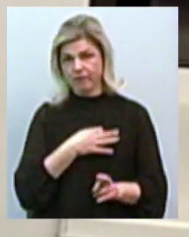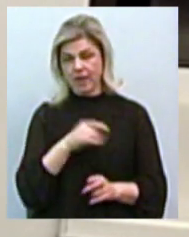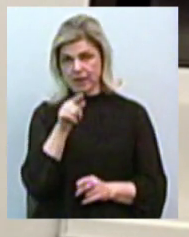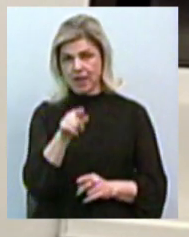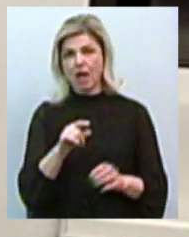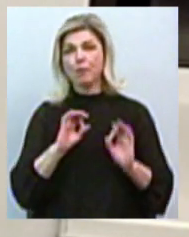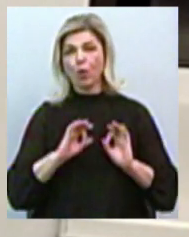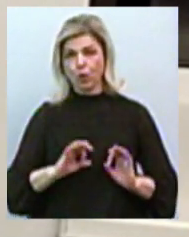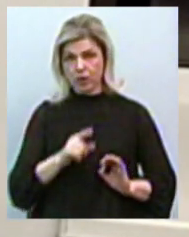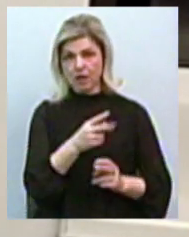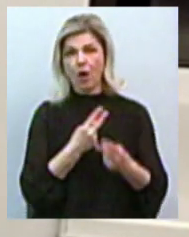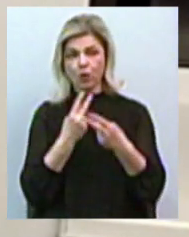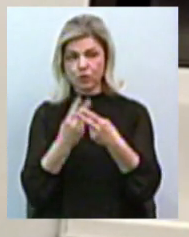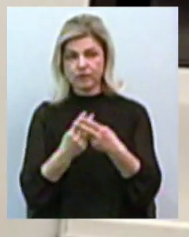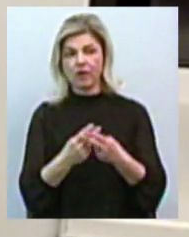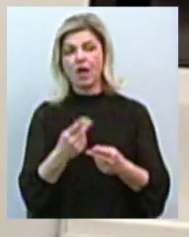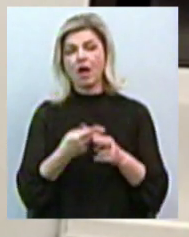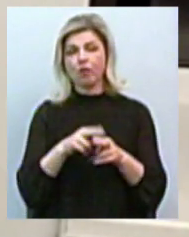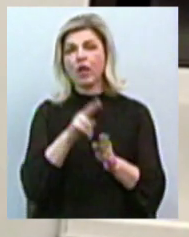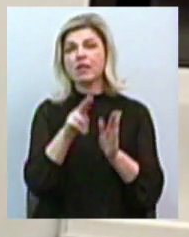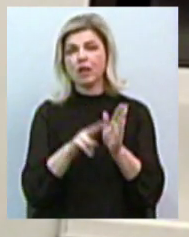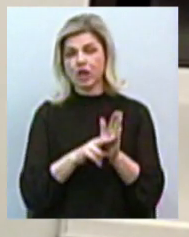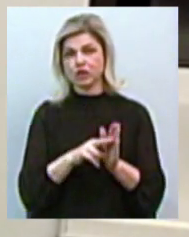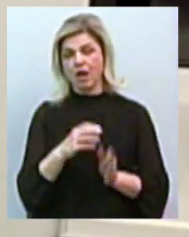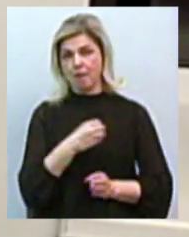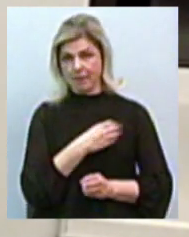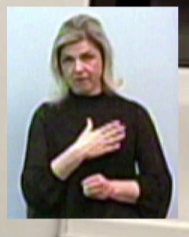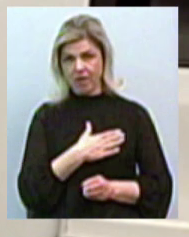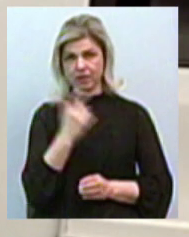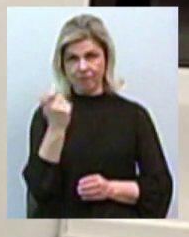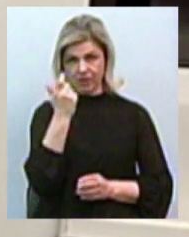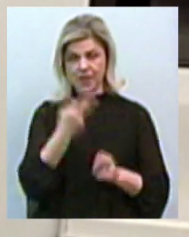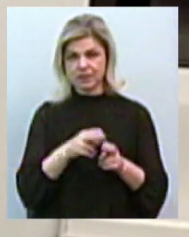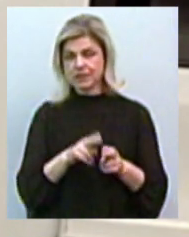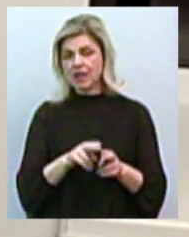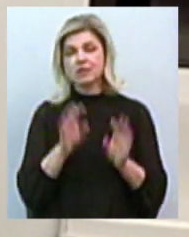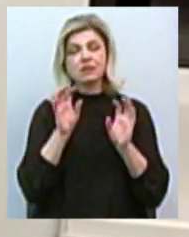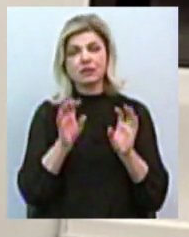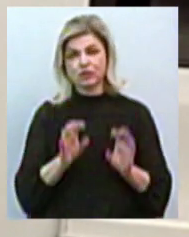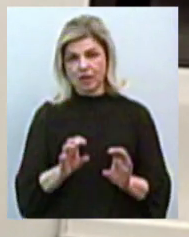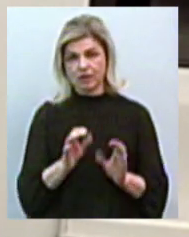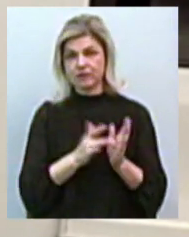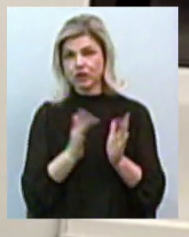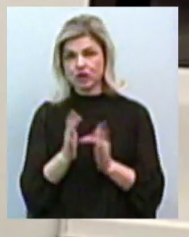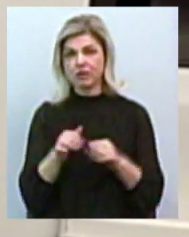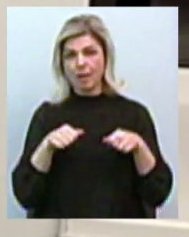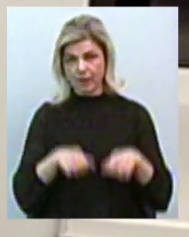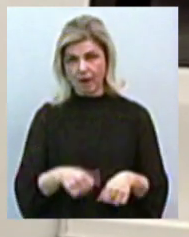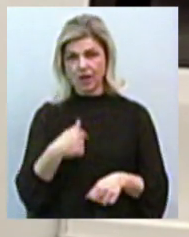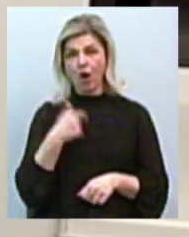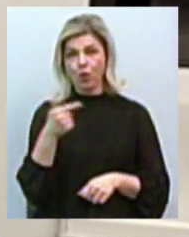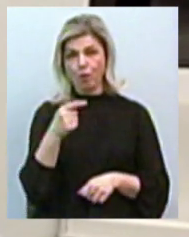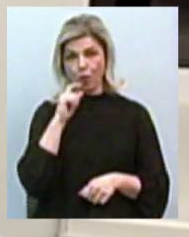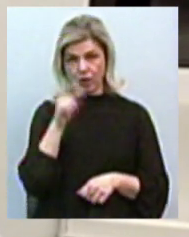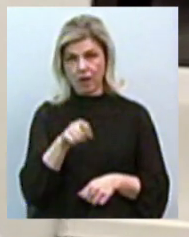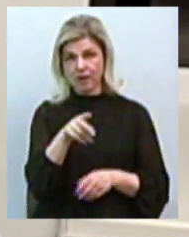арестував майно, яке належить мені на правах приватної власності. Це священне право. Я громадянин України, так ти ж виконай